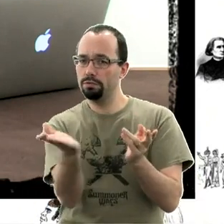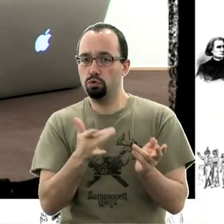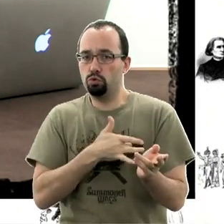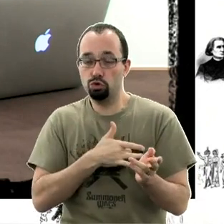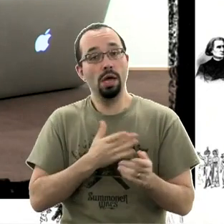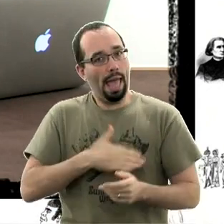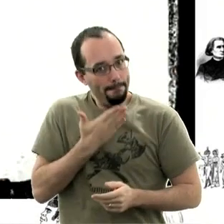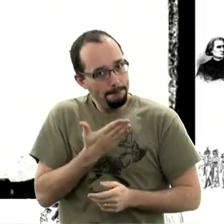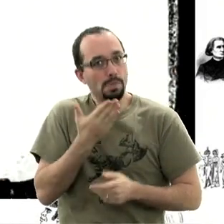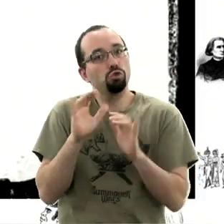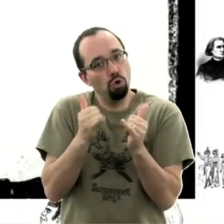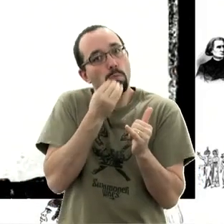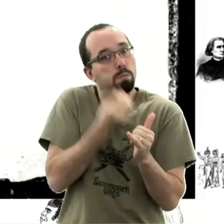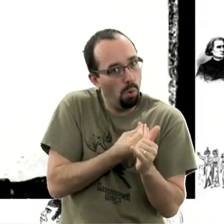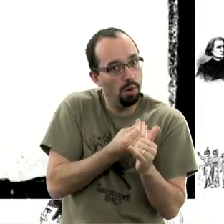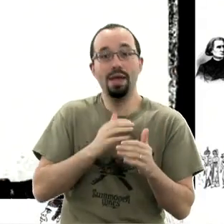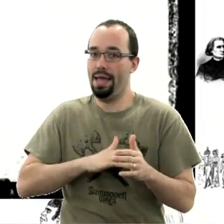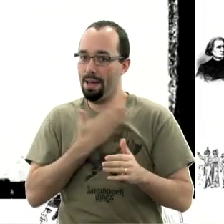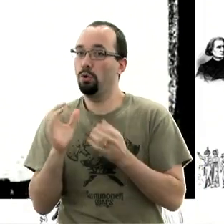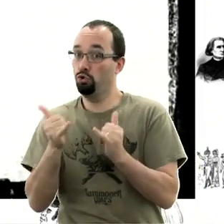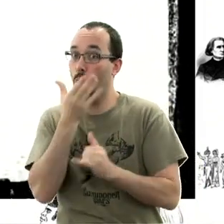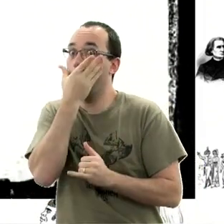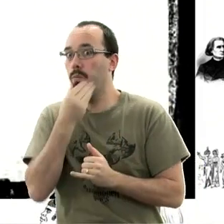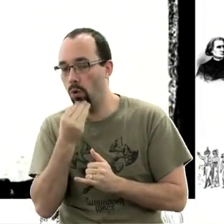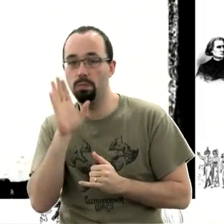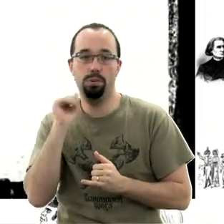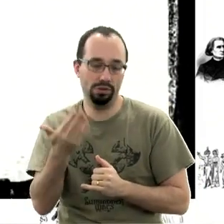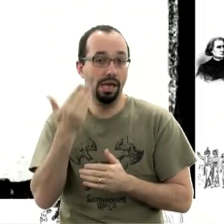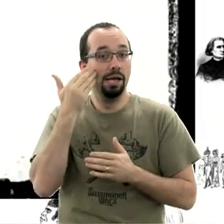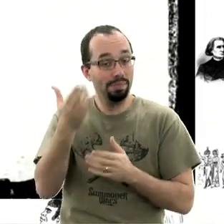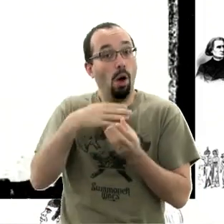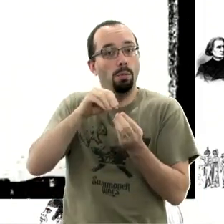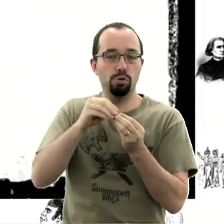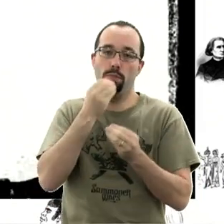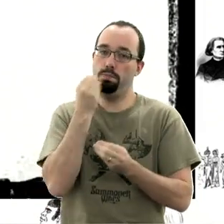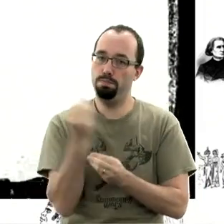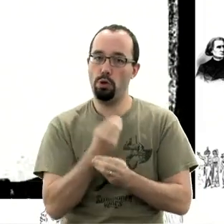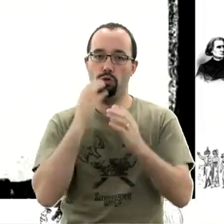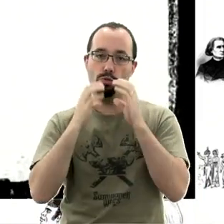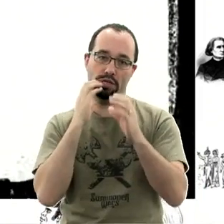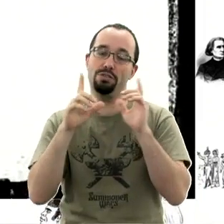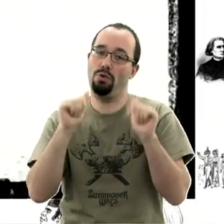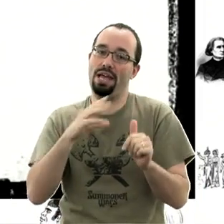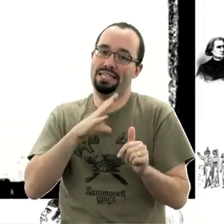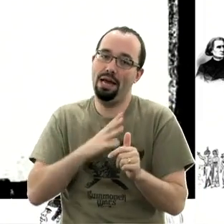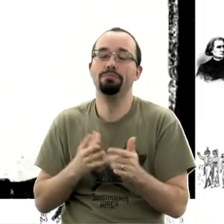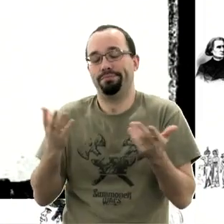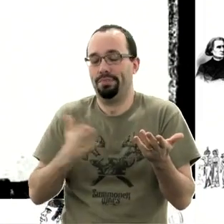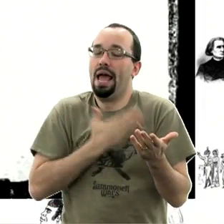jeu est bon et aussi quand il est beau. Et vous allez le voir aussi quand il a une bonne communication qui est faite autour et vient en dernier